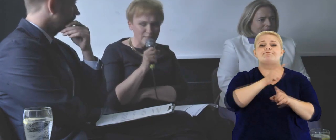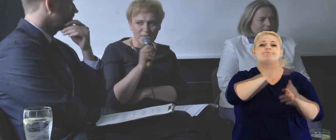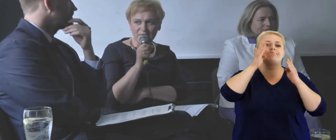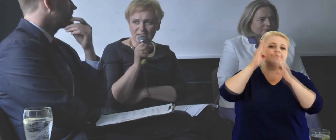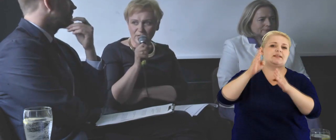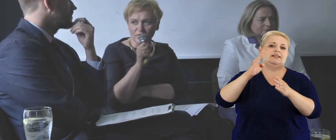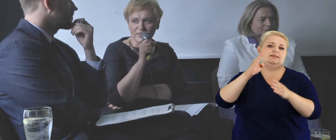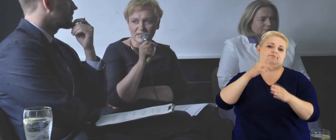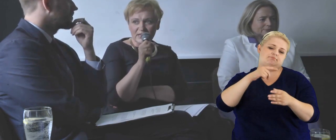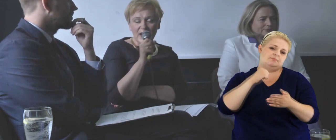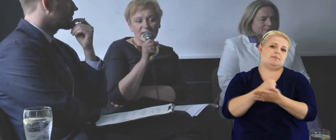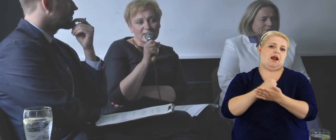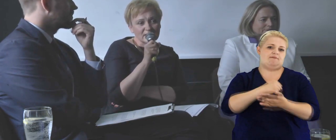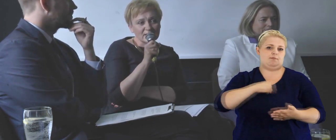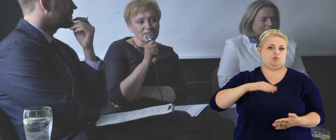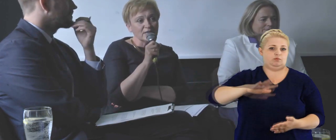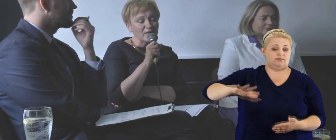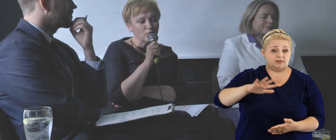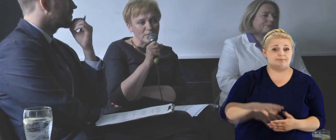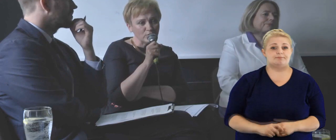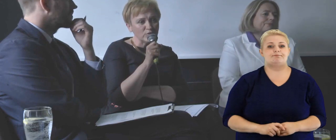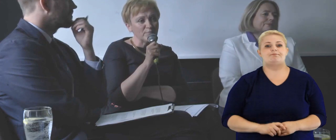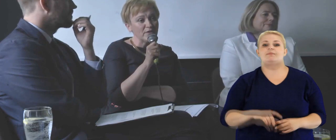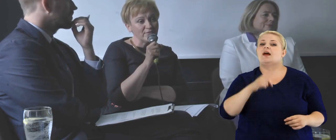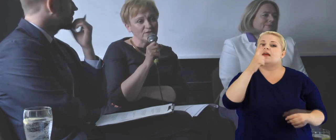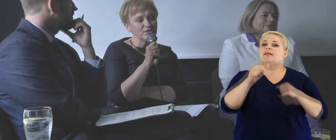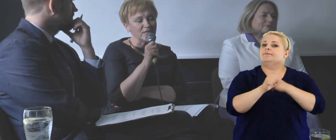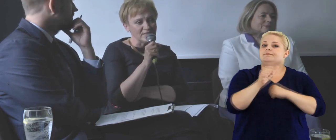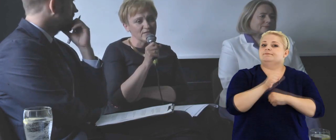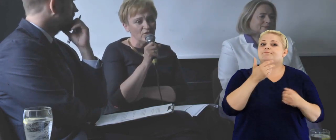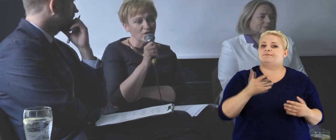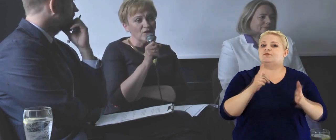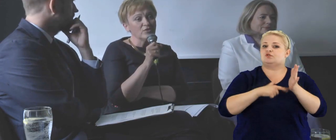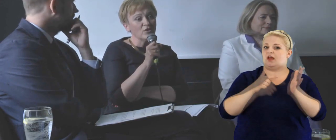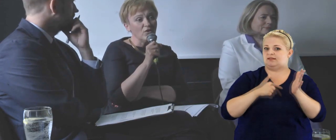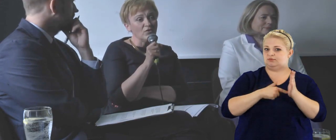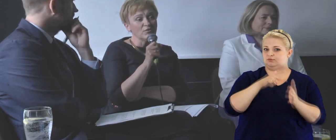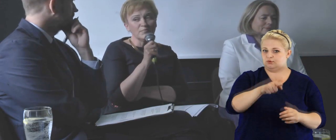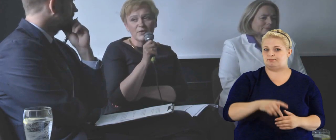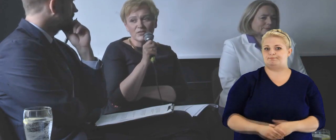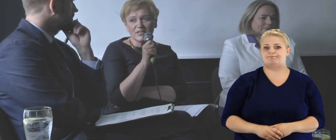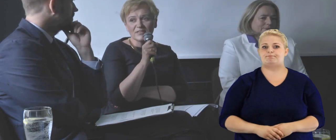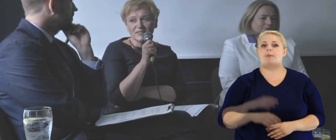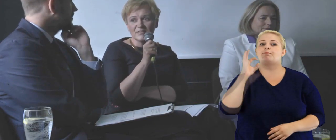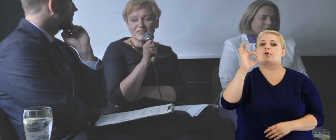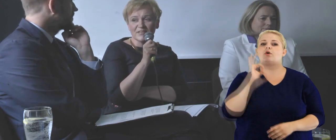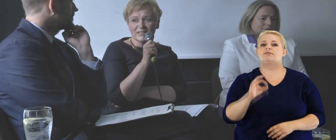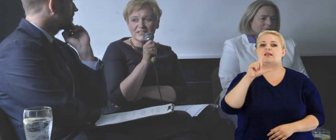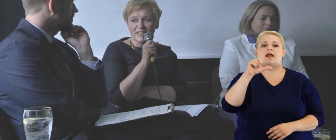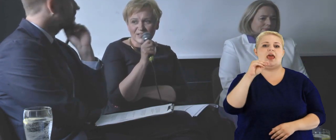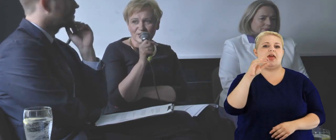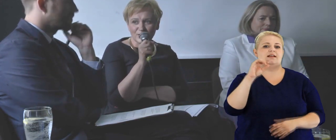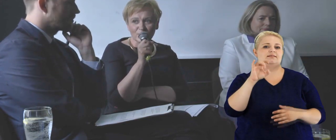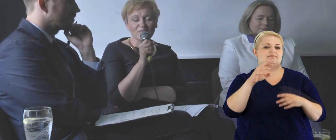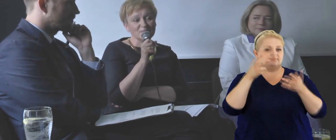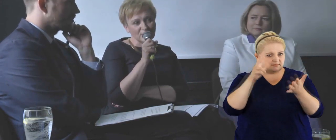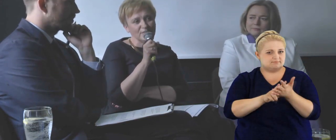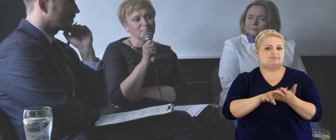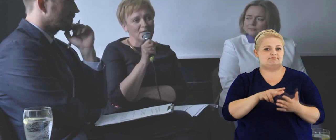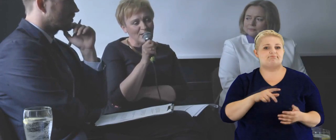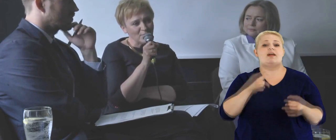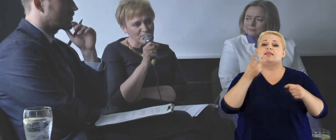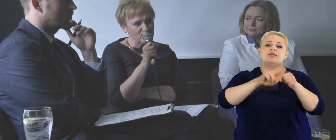nakierowana na sprawy krajowe. Ale jeden argument, który pojawia się często to procent legislacji,